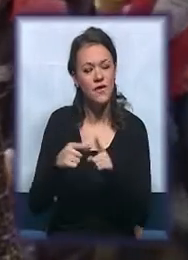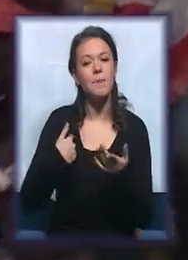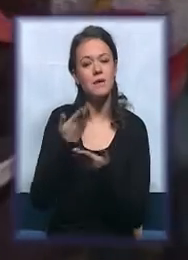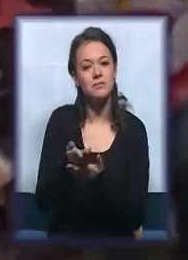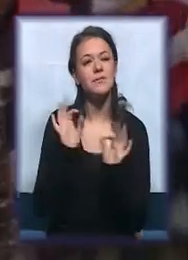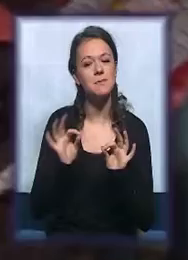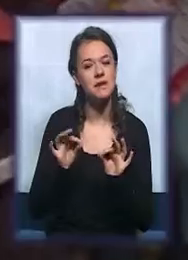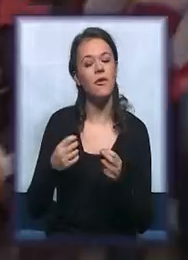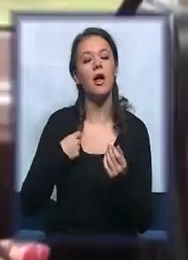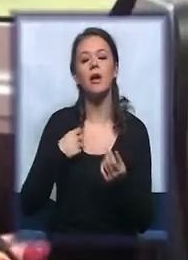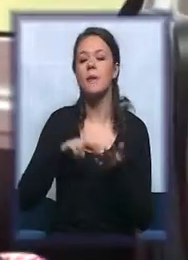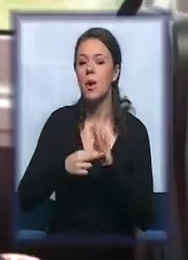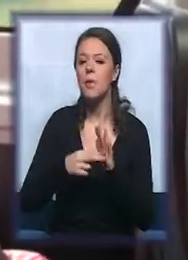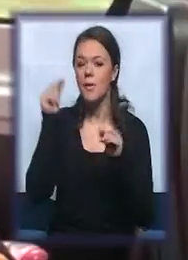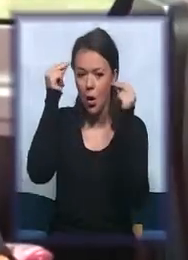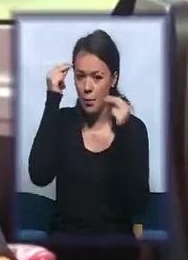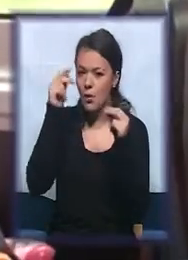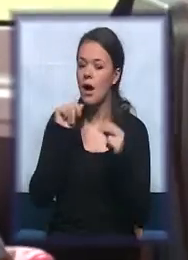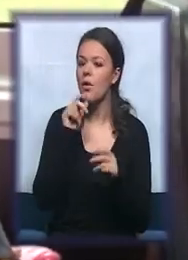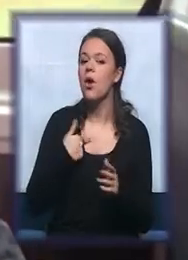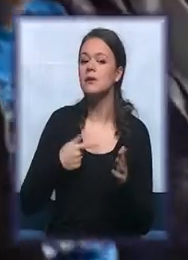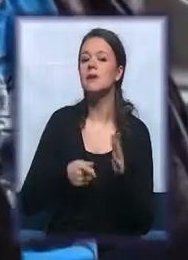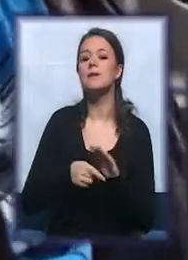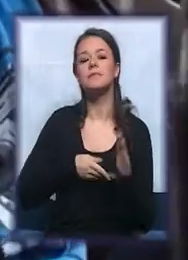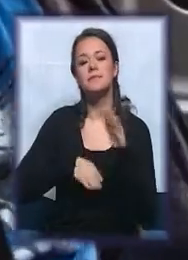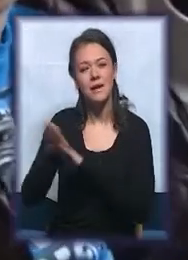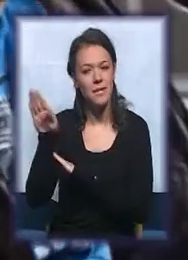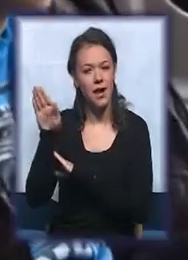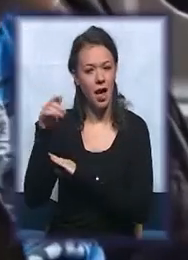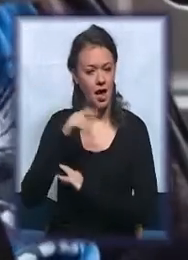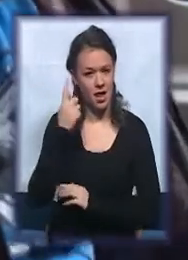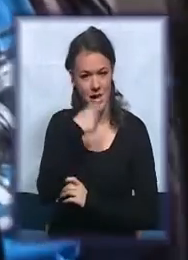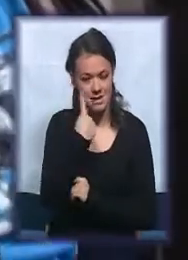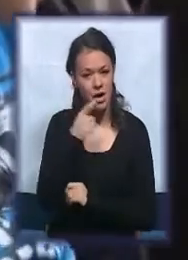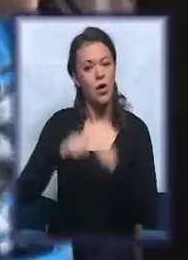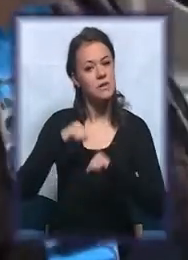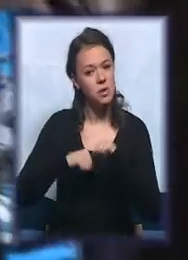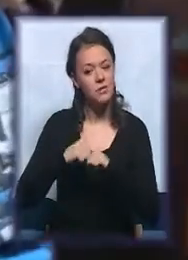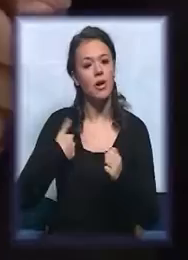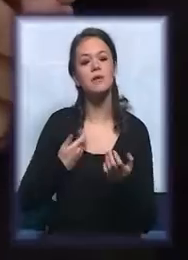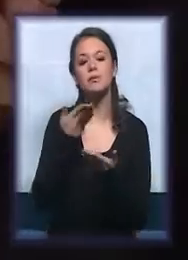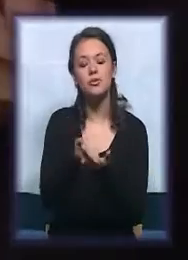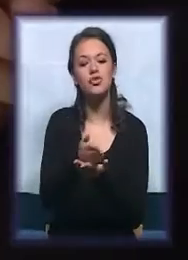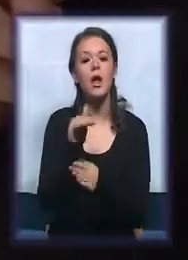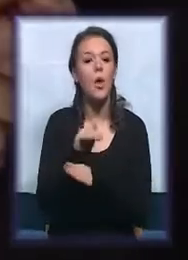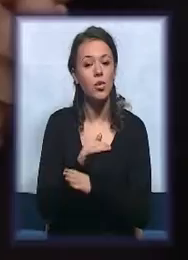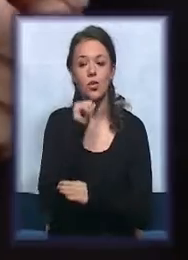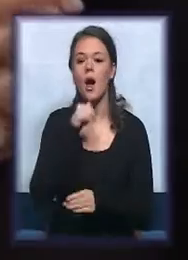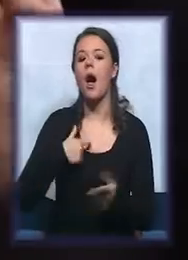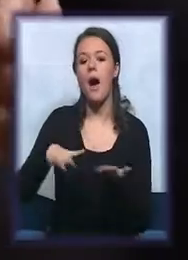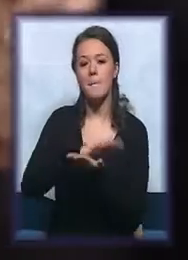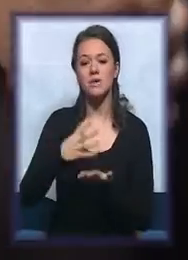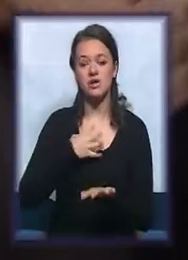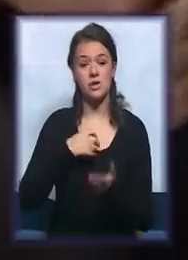specializovani program obuka kroz koji se izbjegla i interno raseljene lica osposobljavaju za pružanje usluga iz oblasti socijalne zaštite.